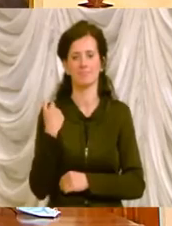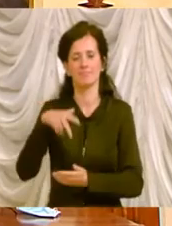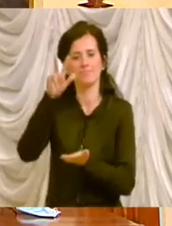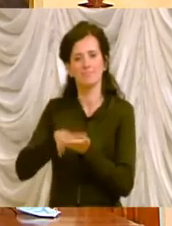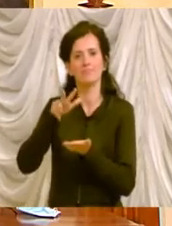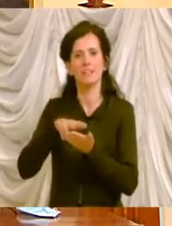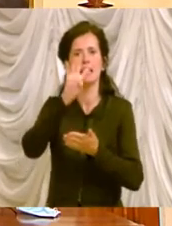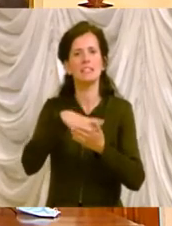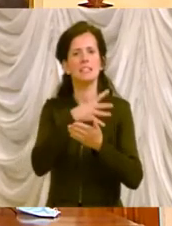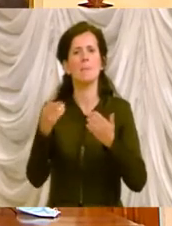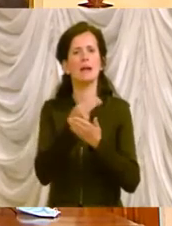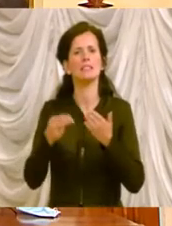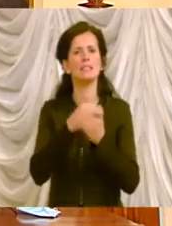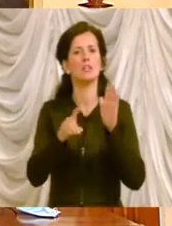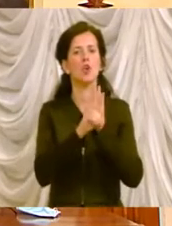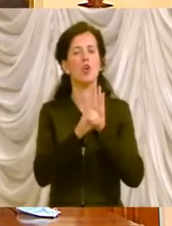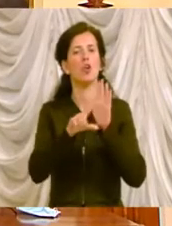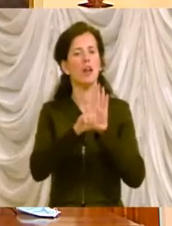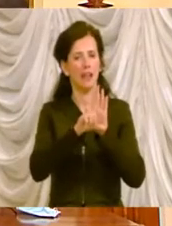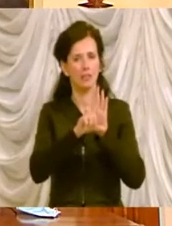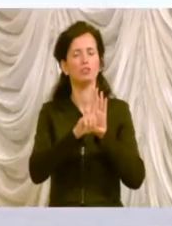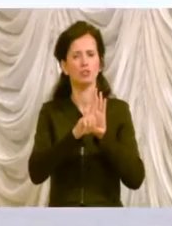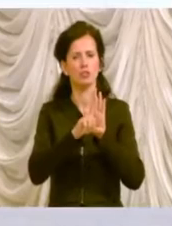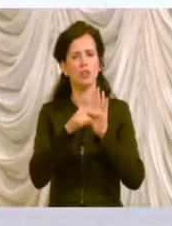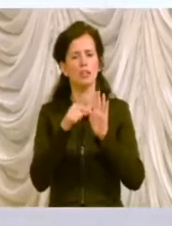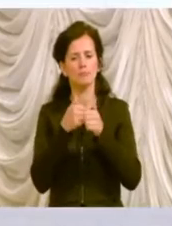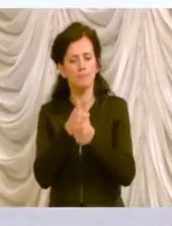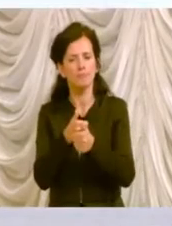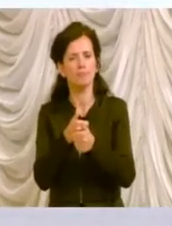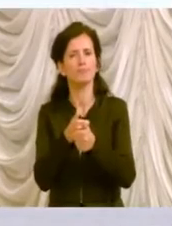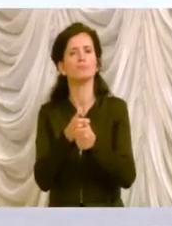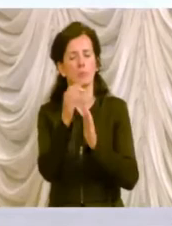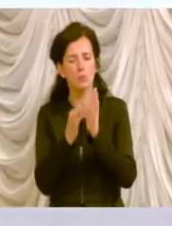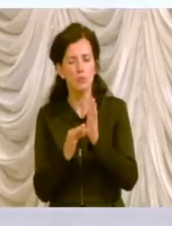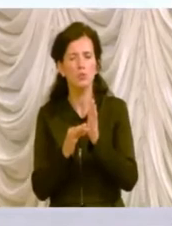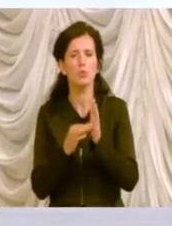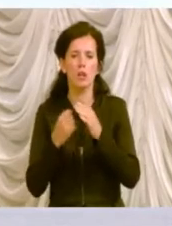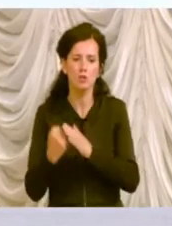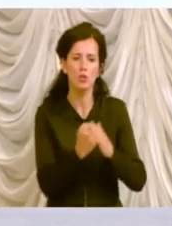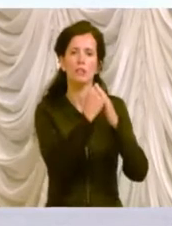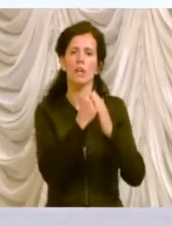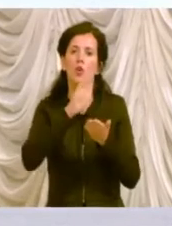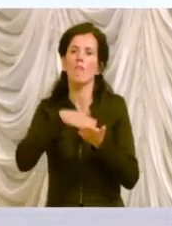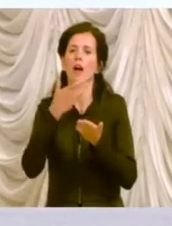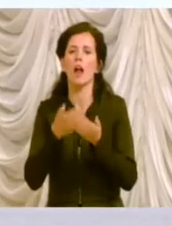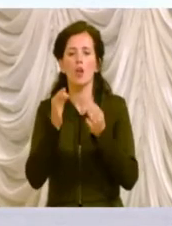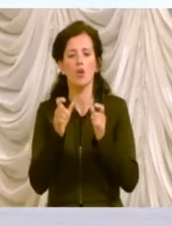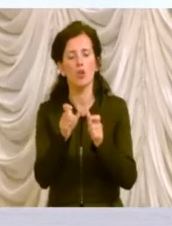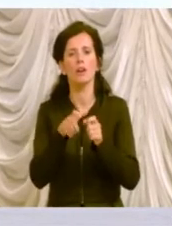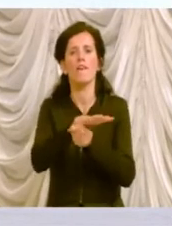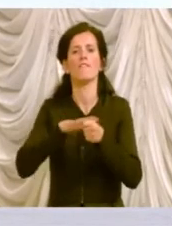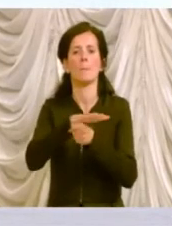uno schema di disegno di legge recante misure per il sostegno e la valorizzazione della famiglia, il Family Act.